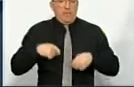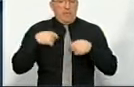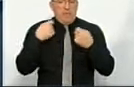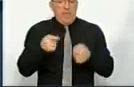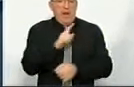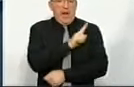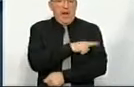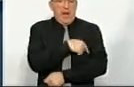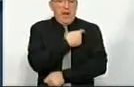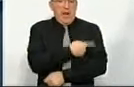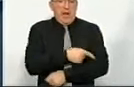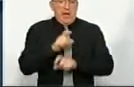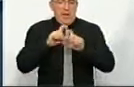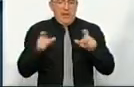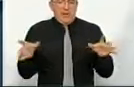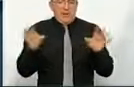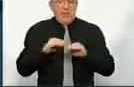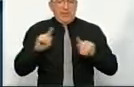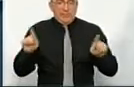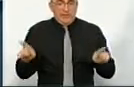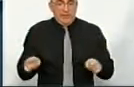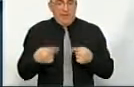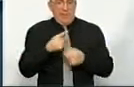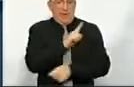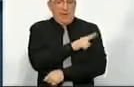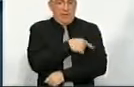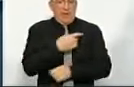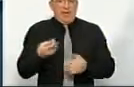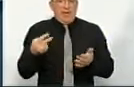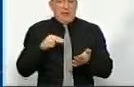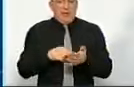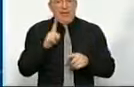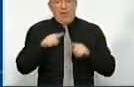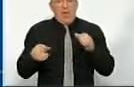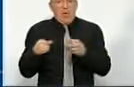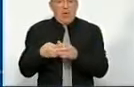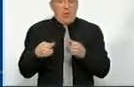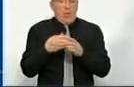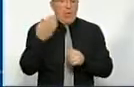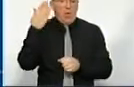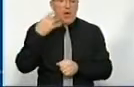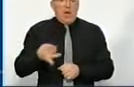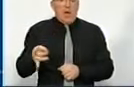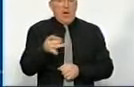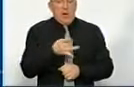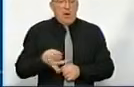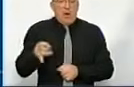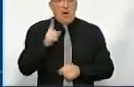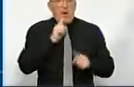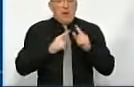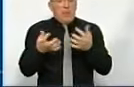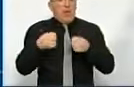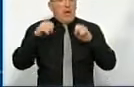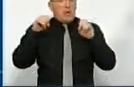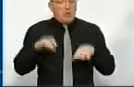наприклад, лікарня, і співзасновниками вже в статуті лікарні стають декілька громад колишнього району. І районна рада